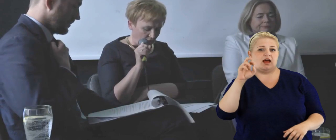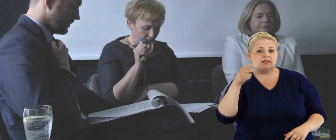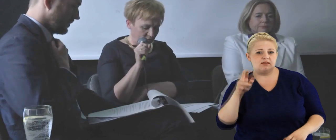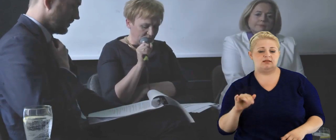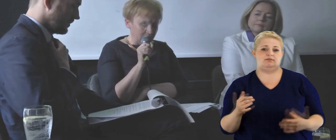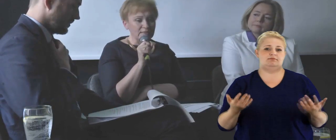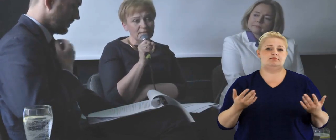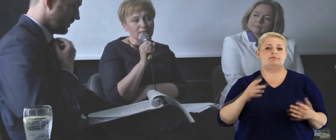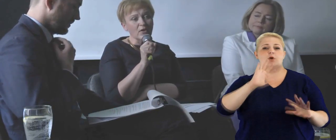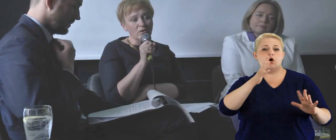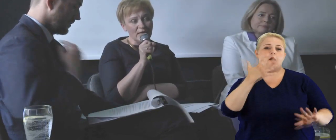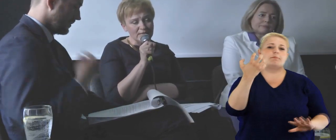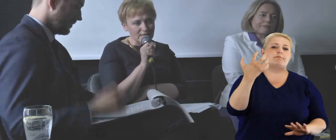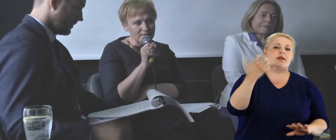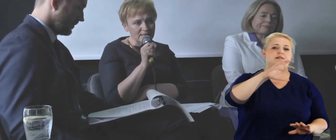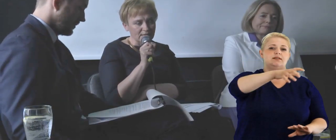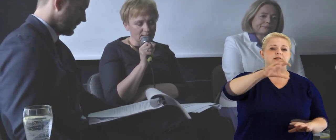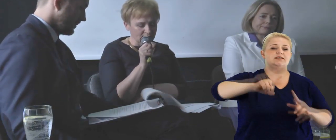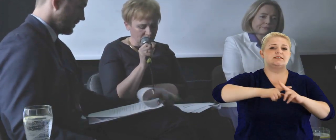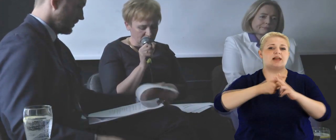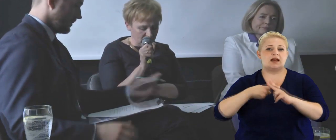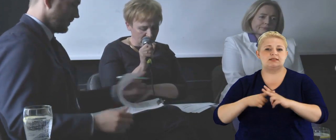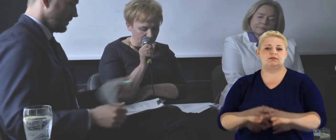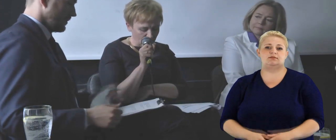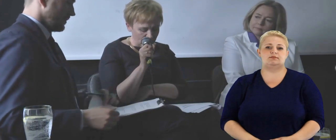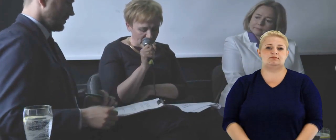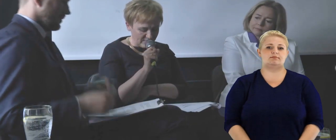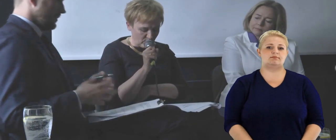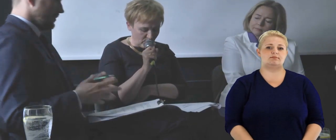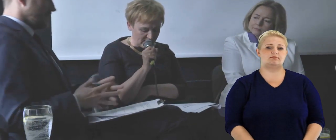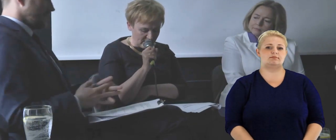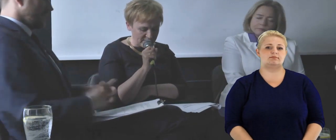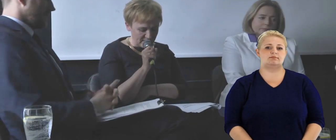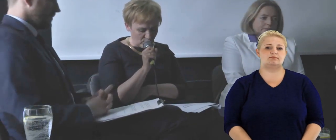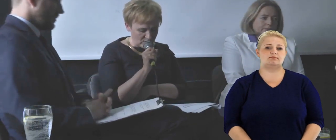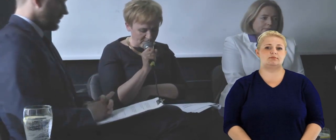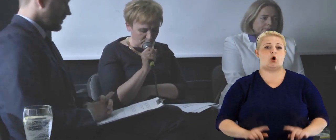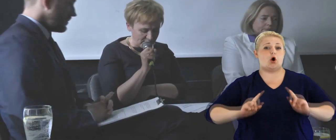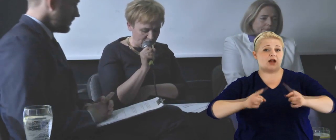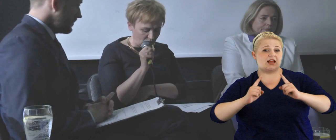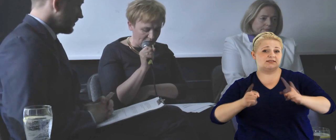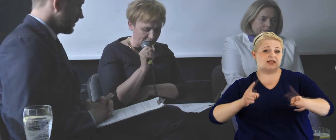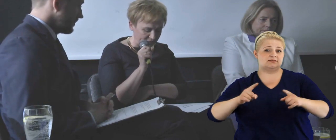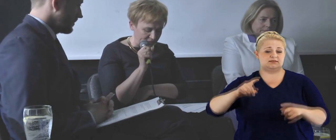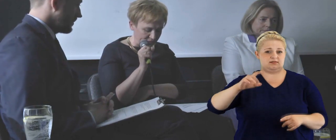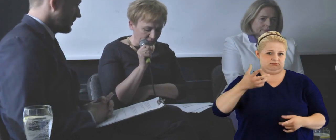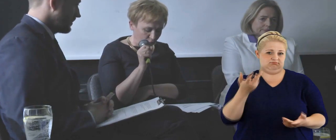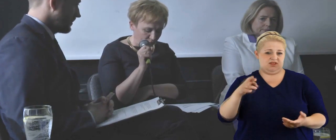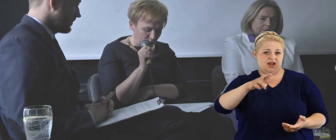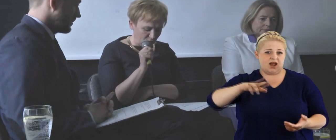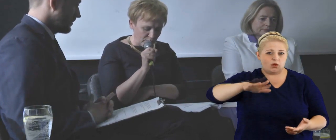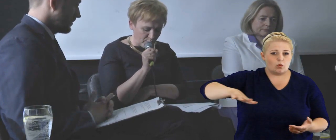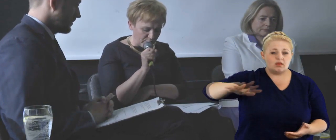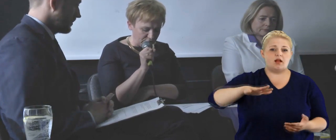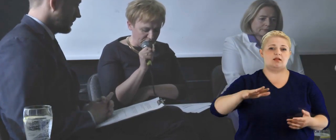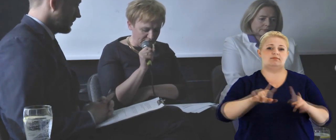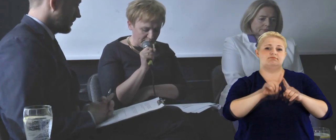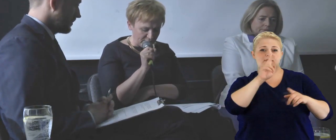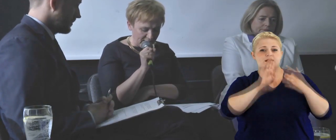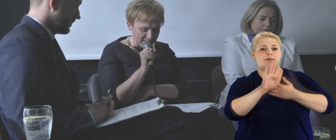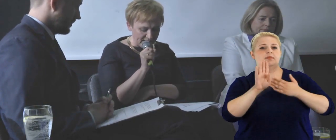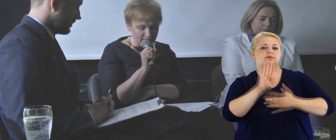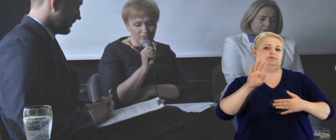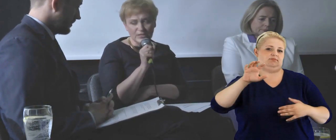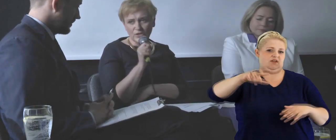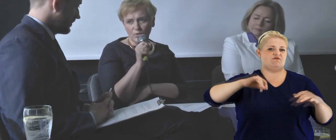i organizacje regionalne reprezentujące władze lokalne lub podmioty publiczne